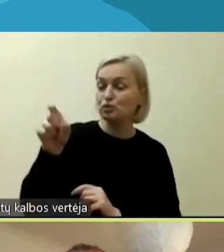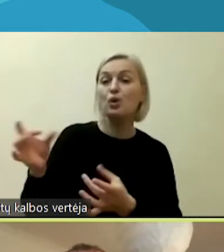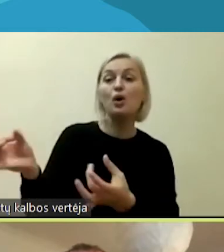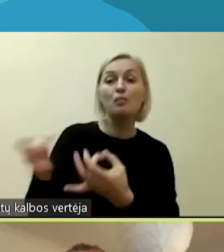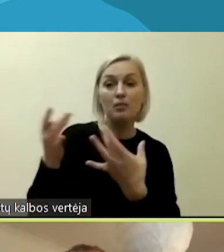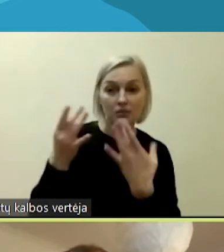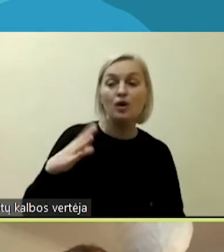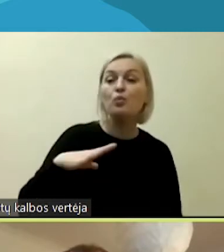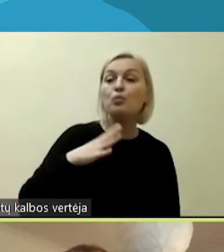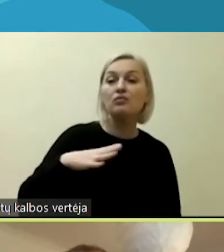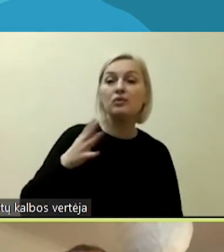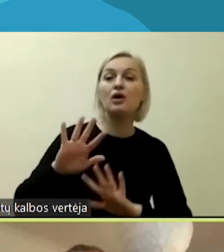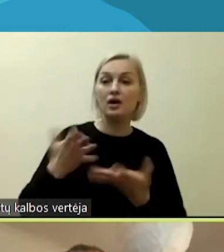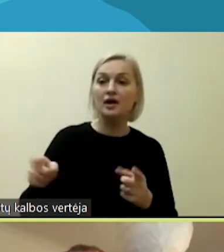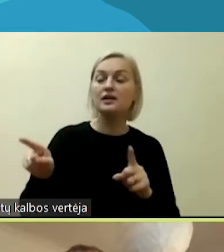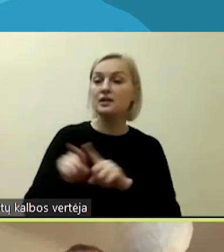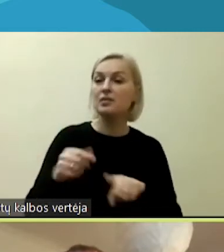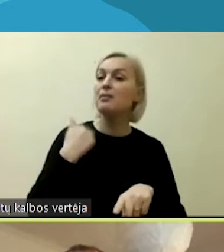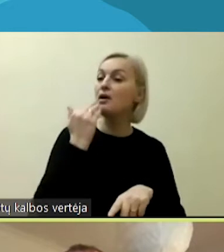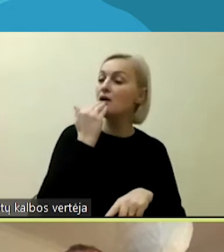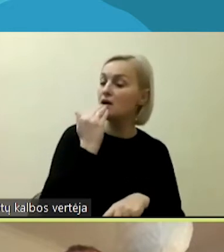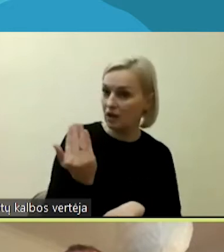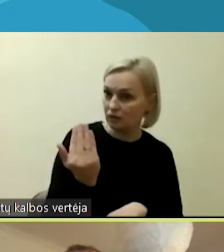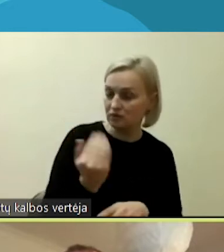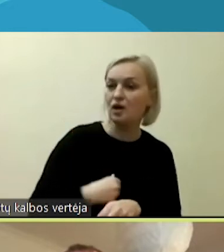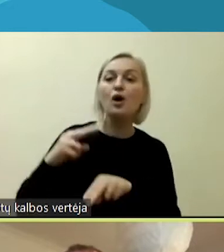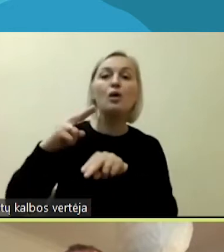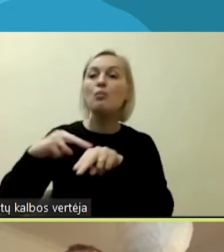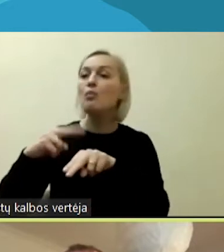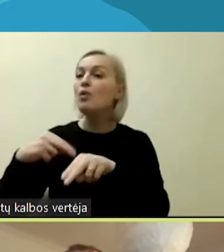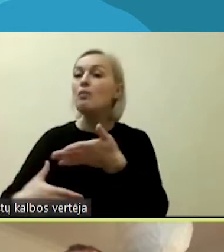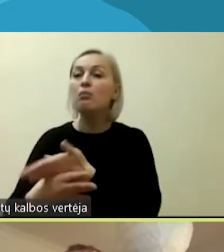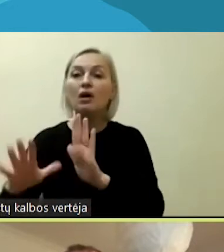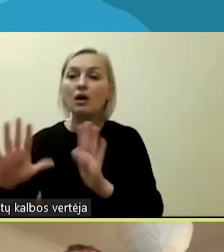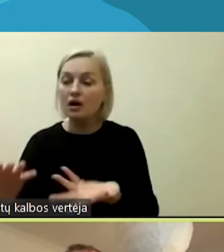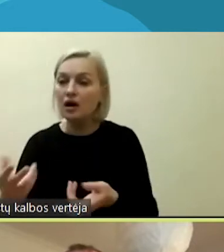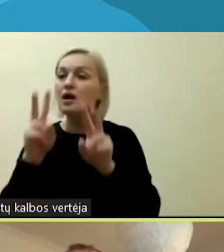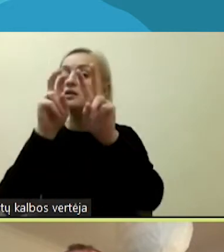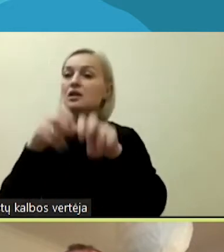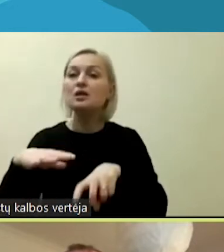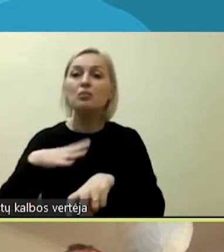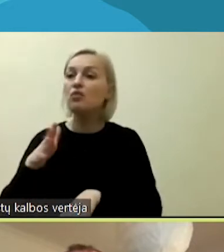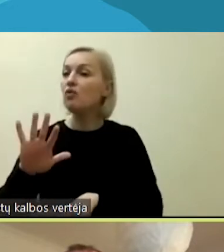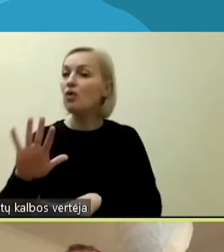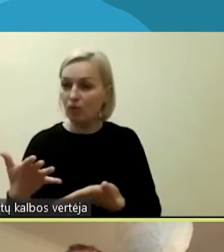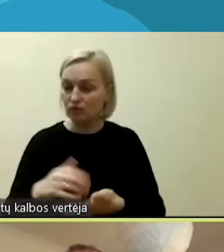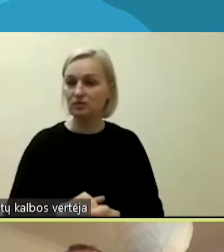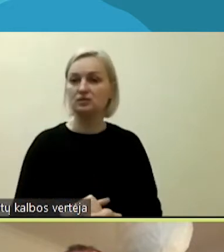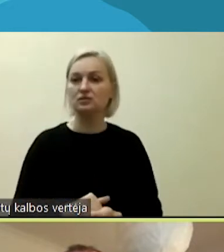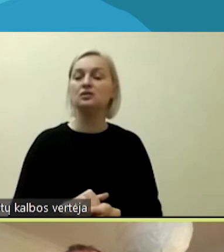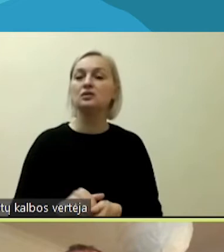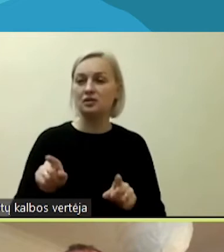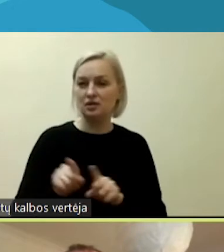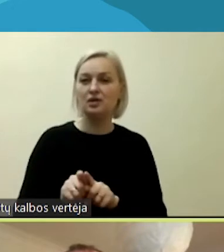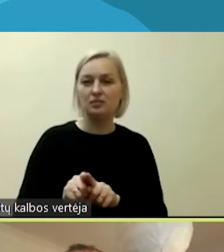kas nutiko. Mes klausėme, ką darė policija, kaip vyko tyrimas ir iš to mes gauname